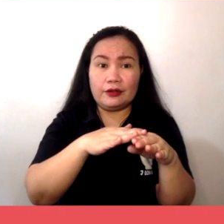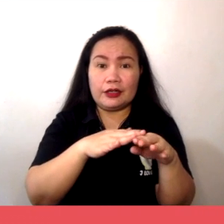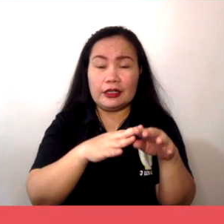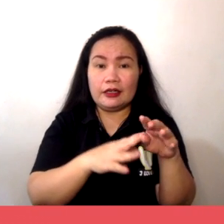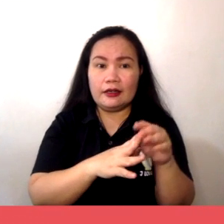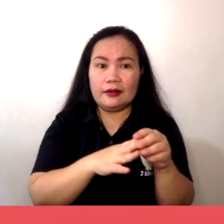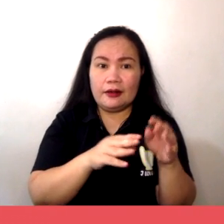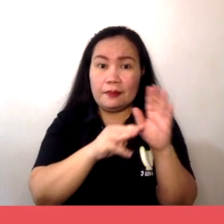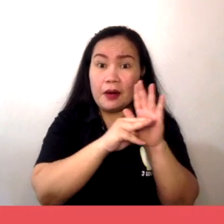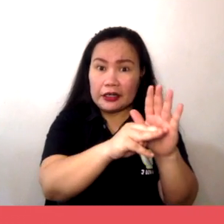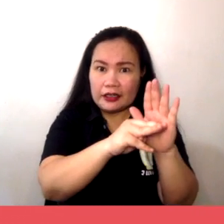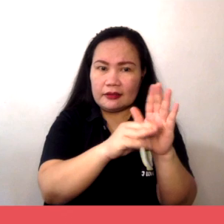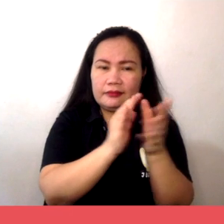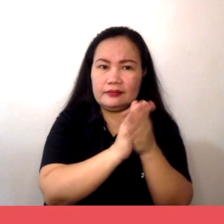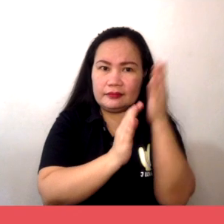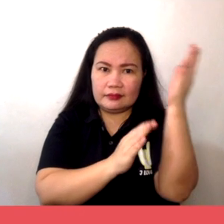flavor.